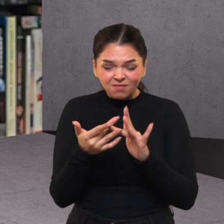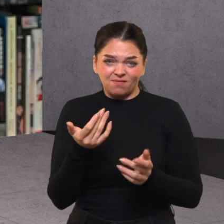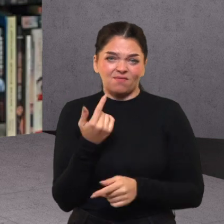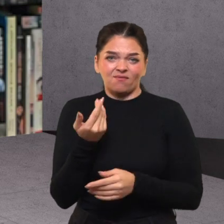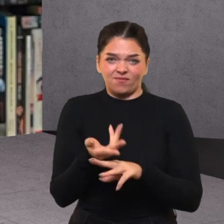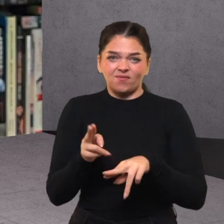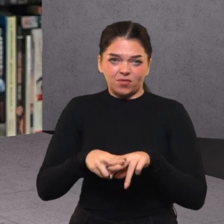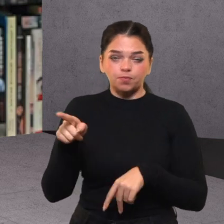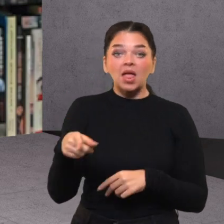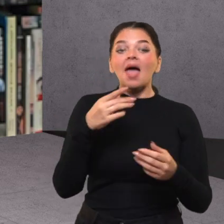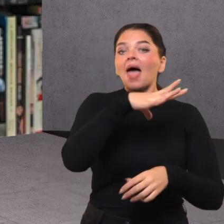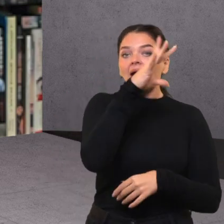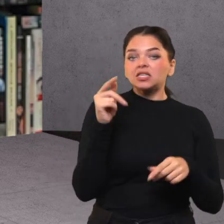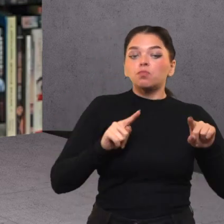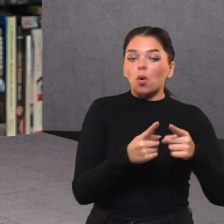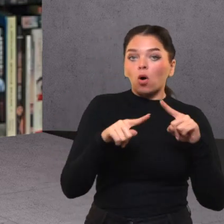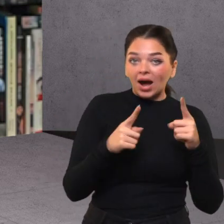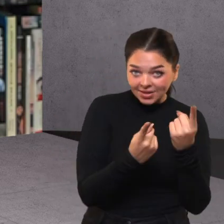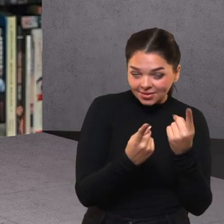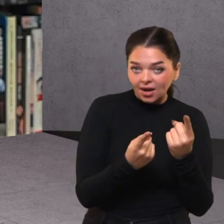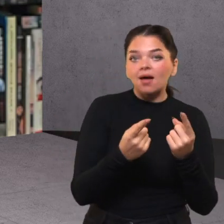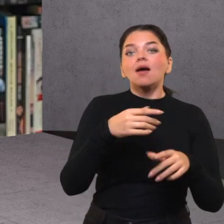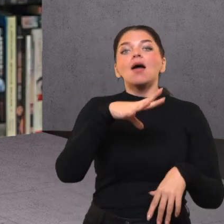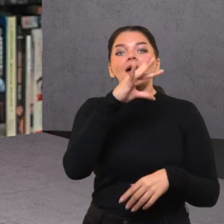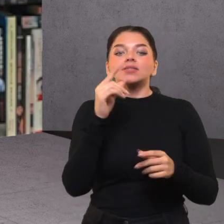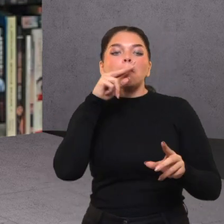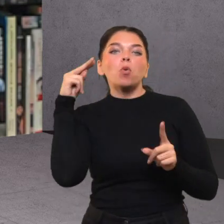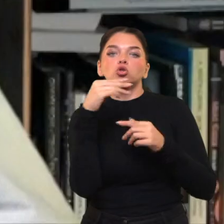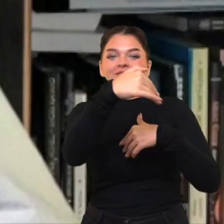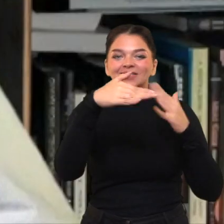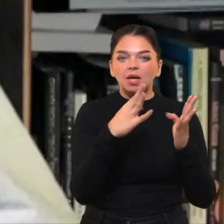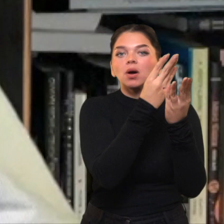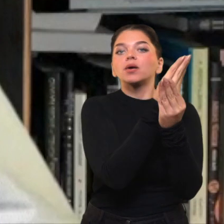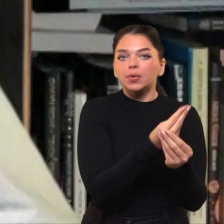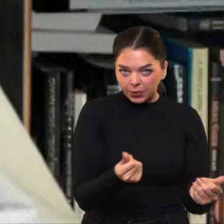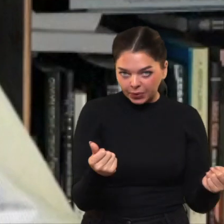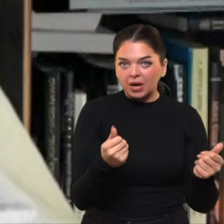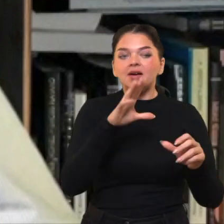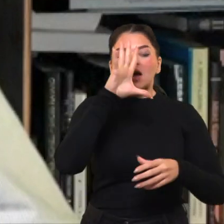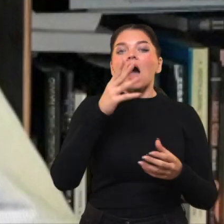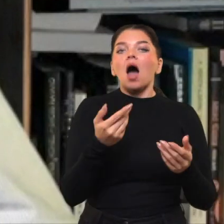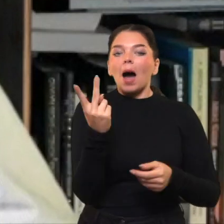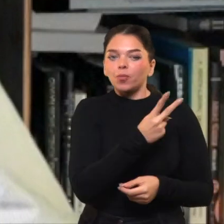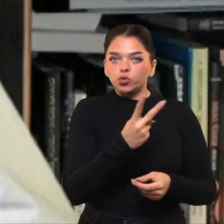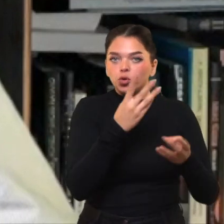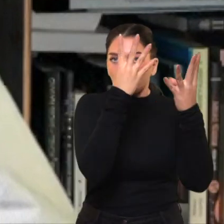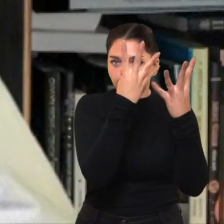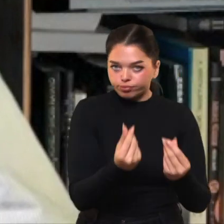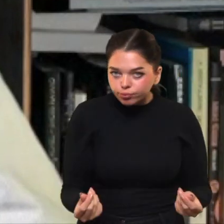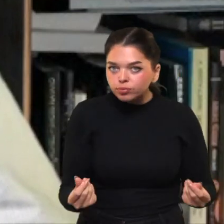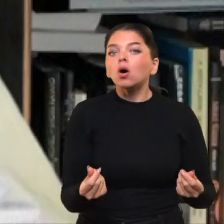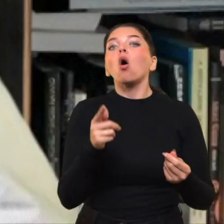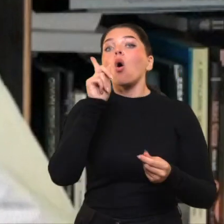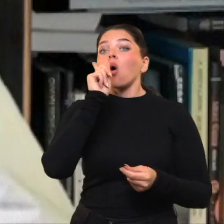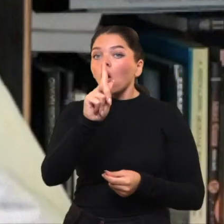dingo kartu su sovietinė ideologija. Tai yra subirėjo Sovietų sąjunga ir visi jos atributai išnyko. O